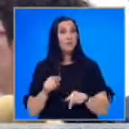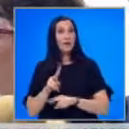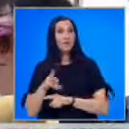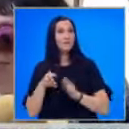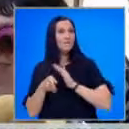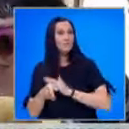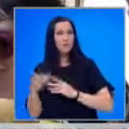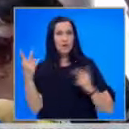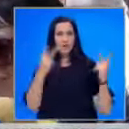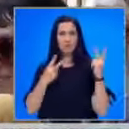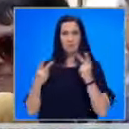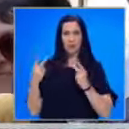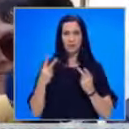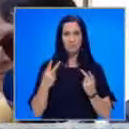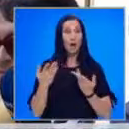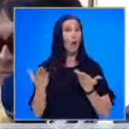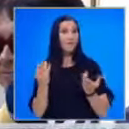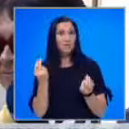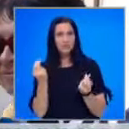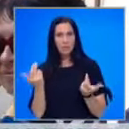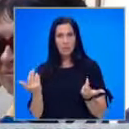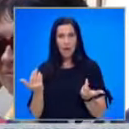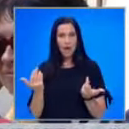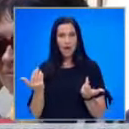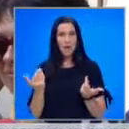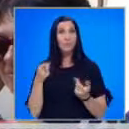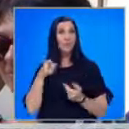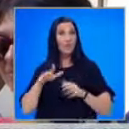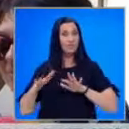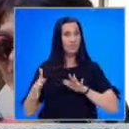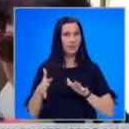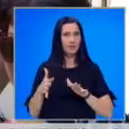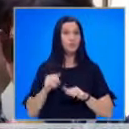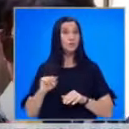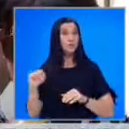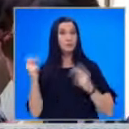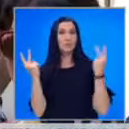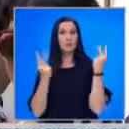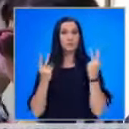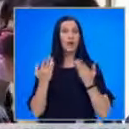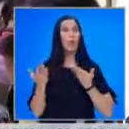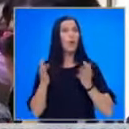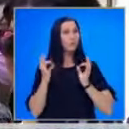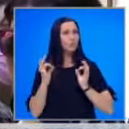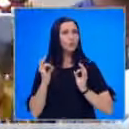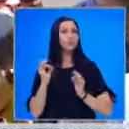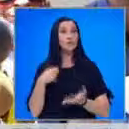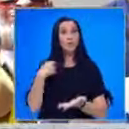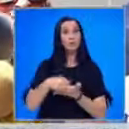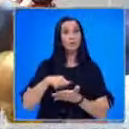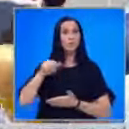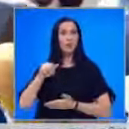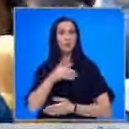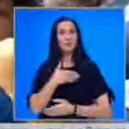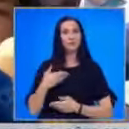влизам вътре да разбера ква е цената на това нещо и да разбера кога точно ще е пъти партията.